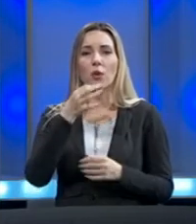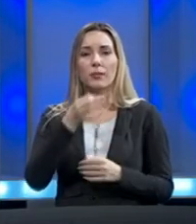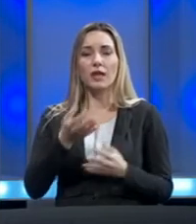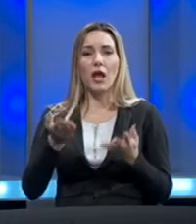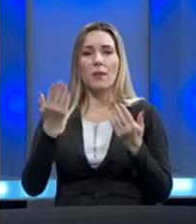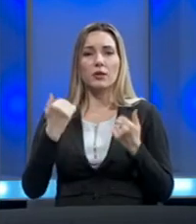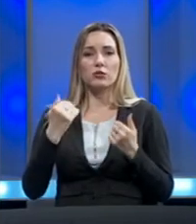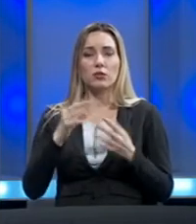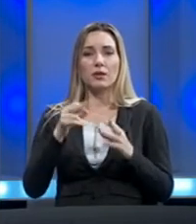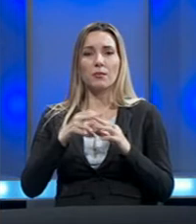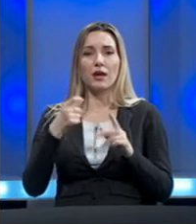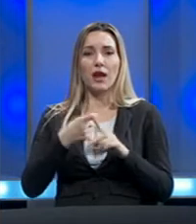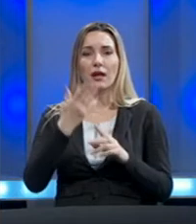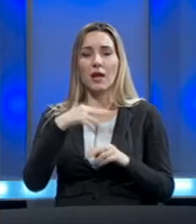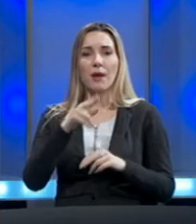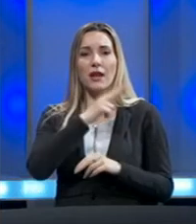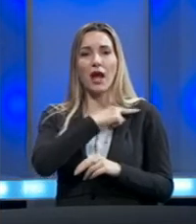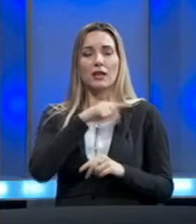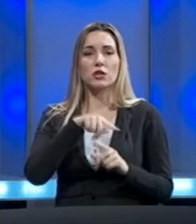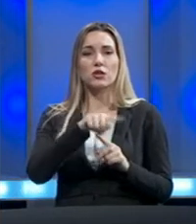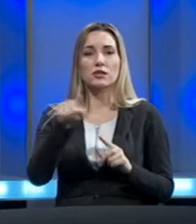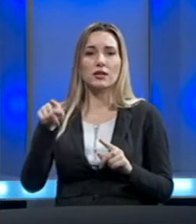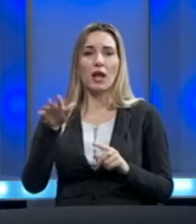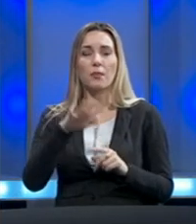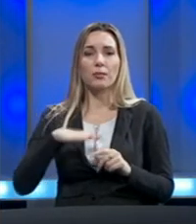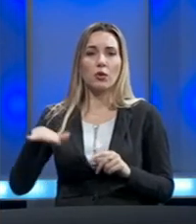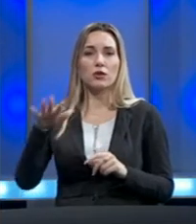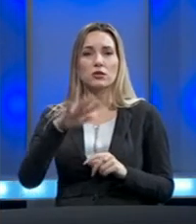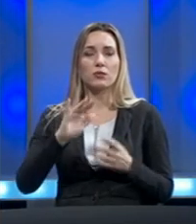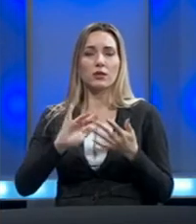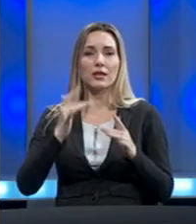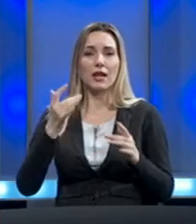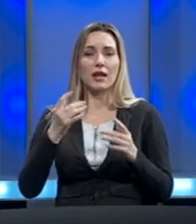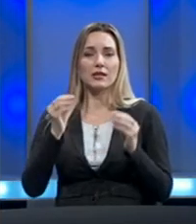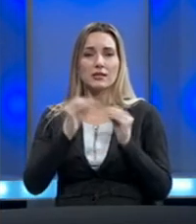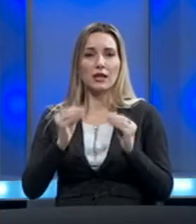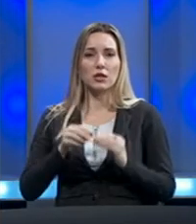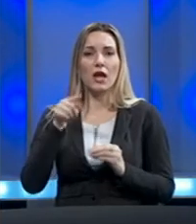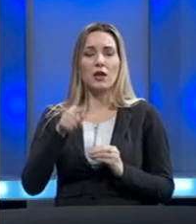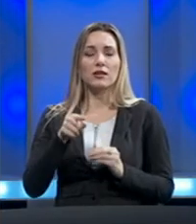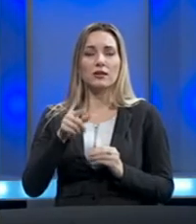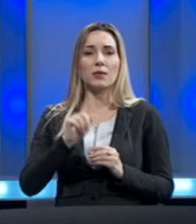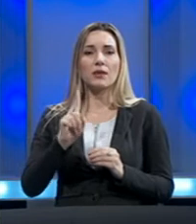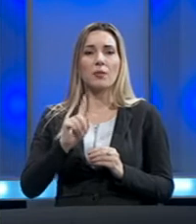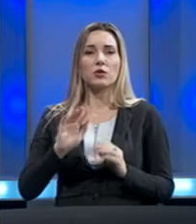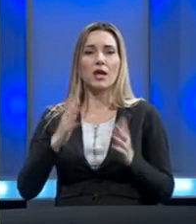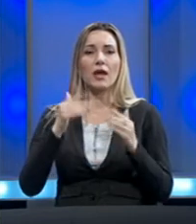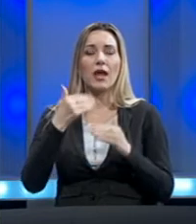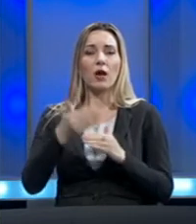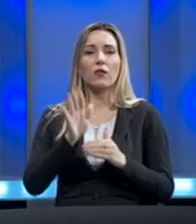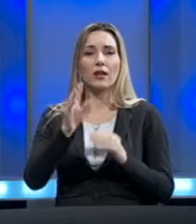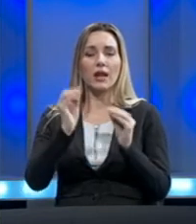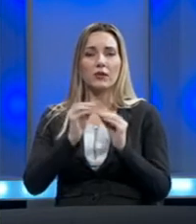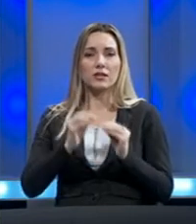Međutim, Regulatorna agencija nema nadležnosti nad prostorom internet sadržaja i samim tim u tom smislu ne može reagovati na takve